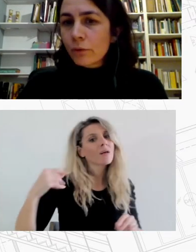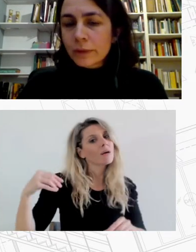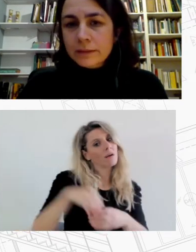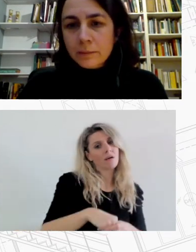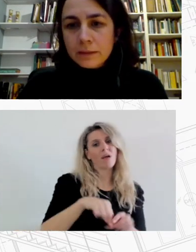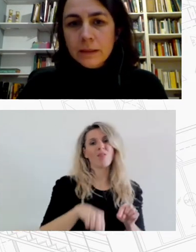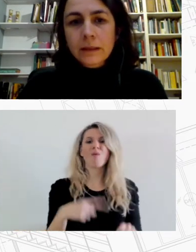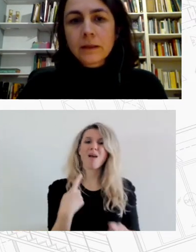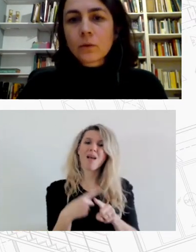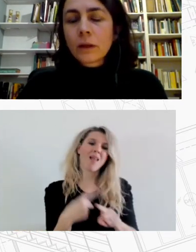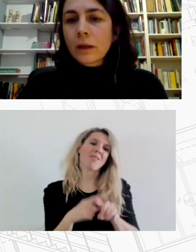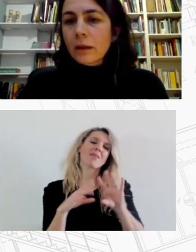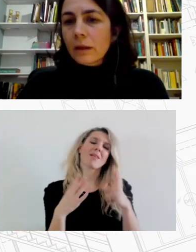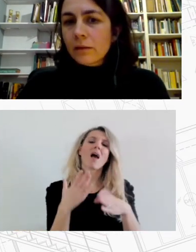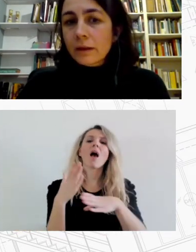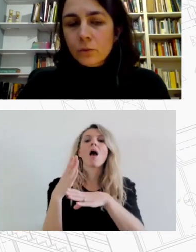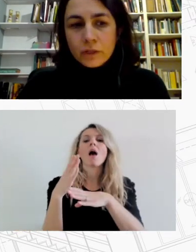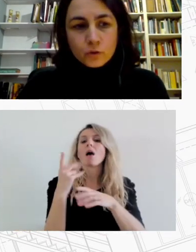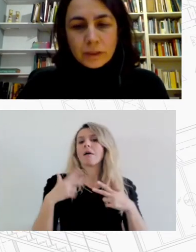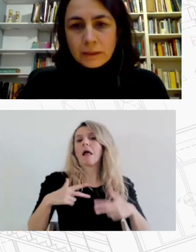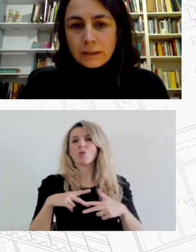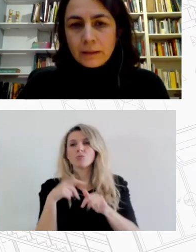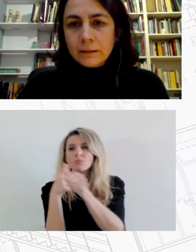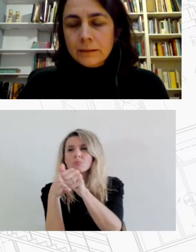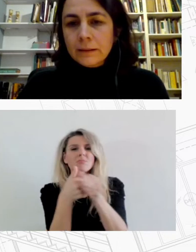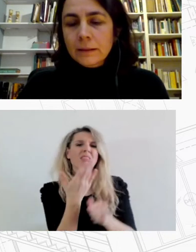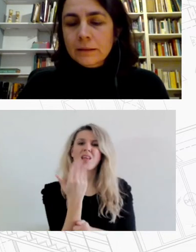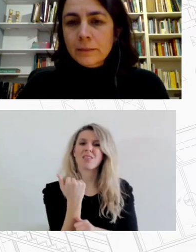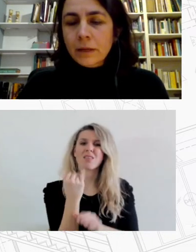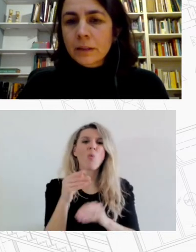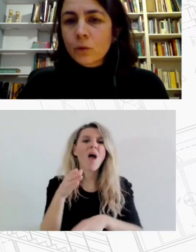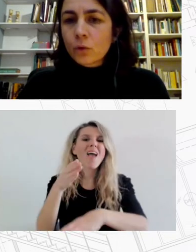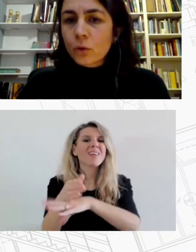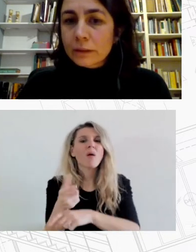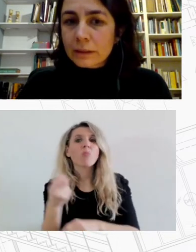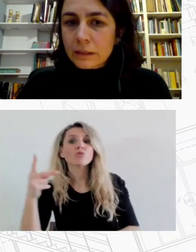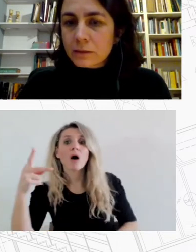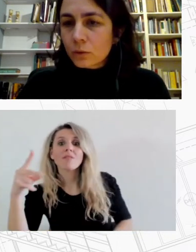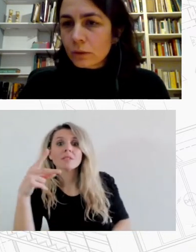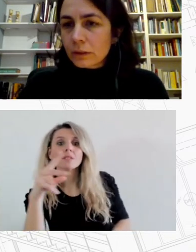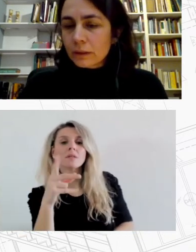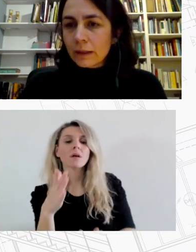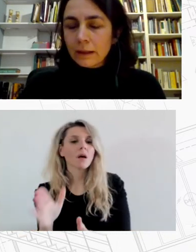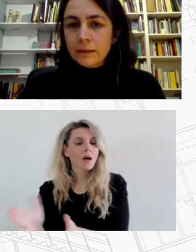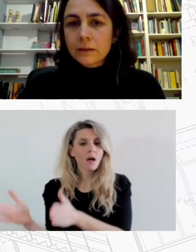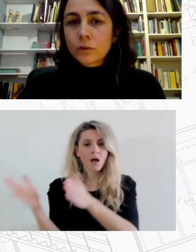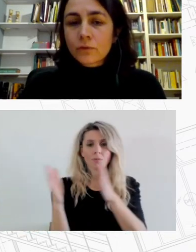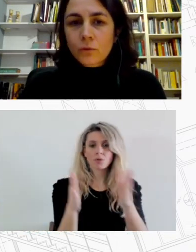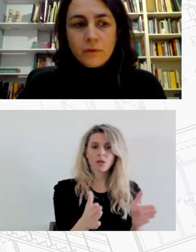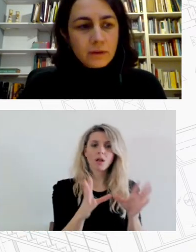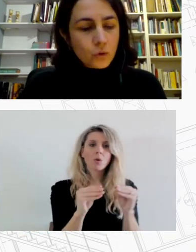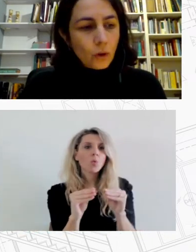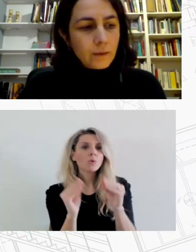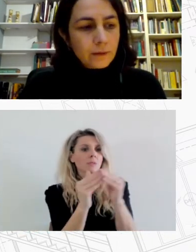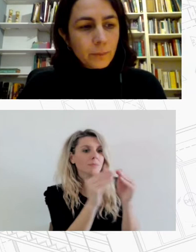παρακολουθούμε τις τιμές ενοικίων δεν γνωρίζουμε σε πραγματικό χρόνο τη χρήση των ακινήτων και